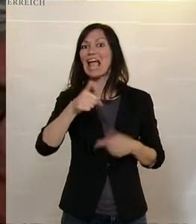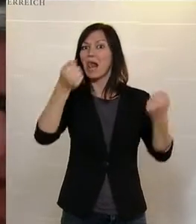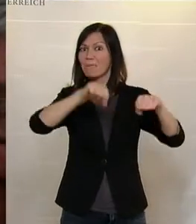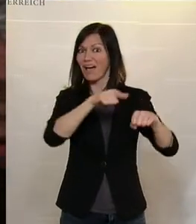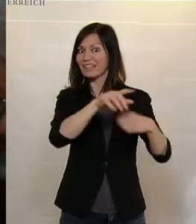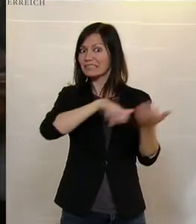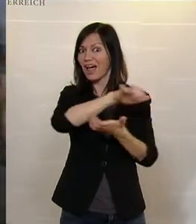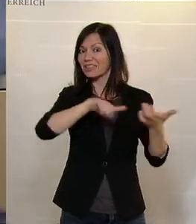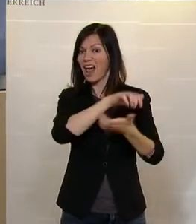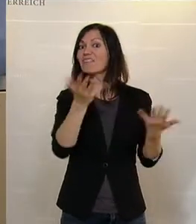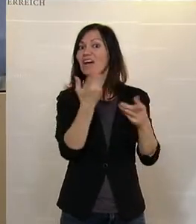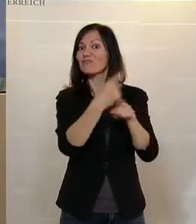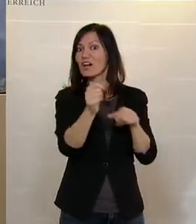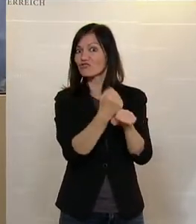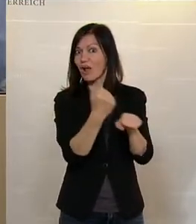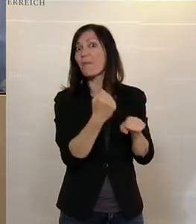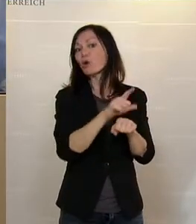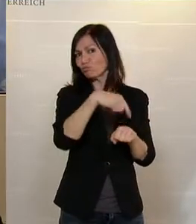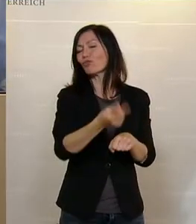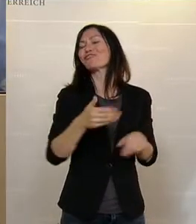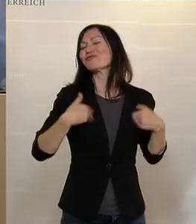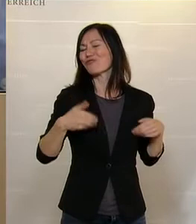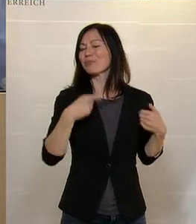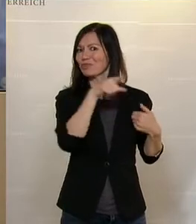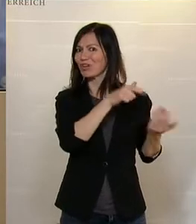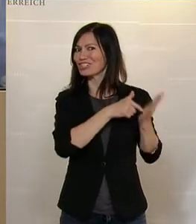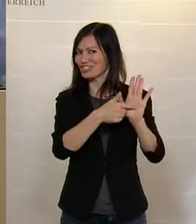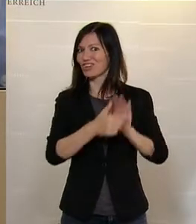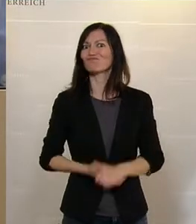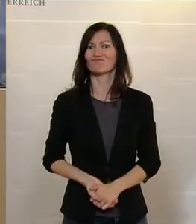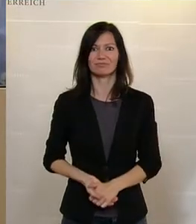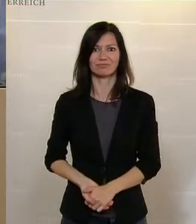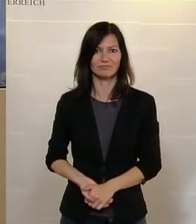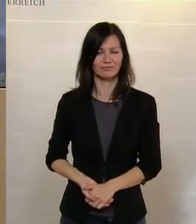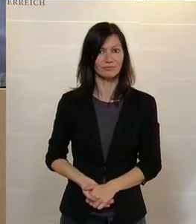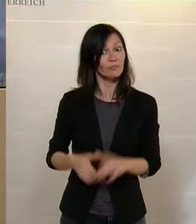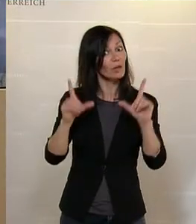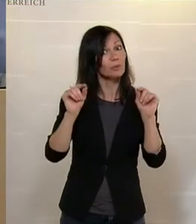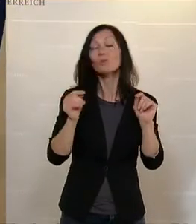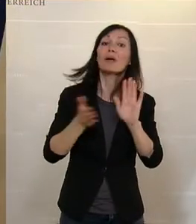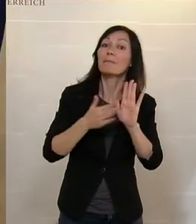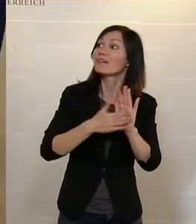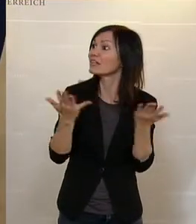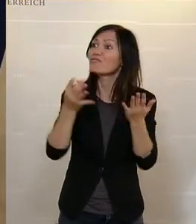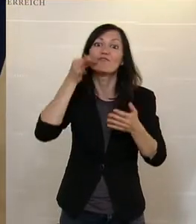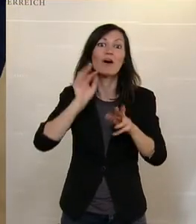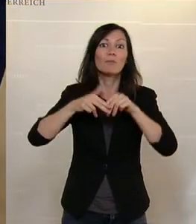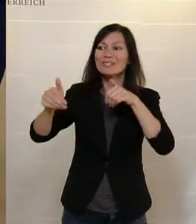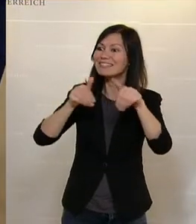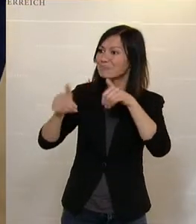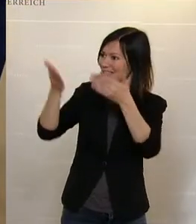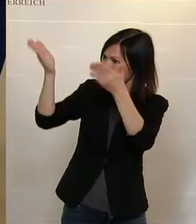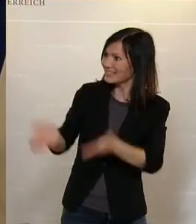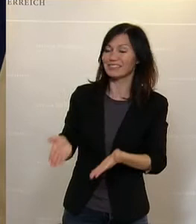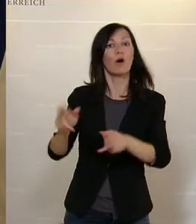darzulegen. Was zeigt uns das alle, meine sehr verehrten Damen und Herren? Sie, Frau Bundesminister, der Bund muss